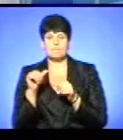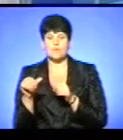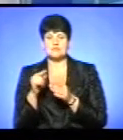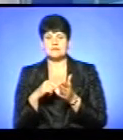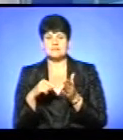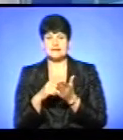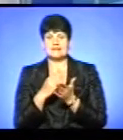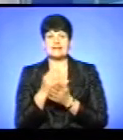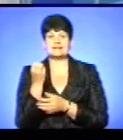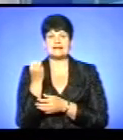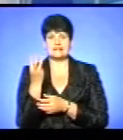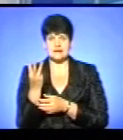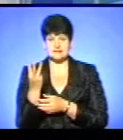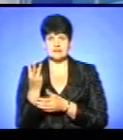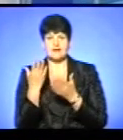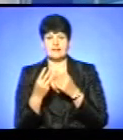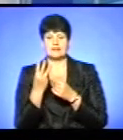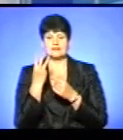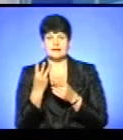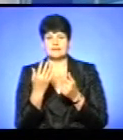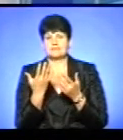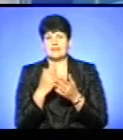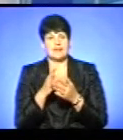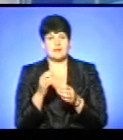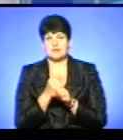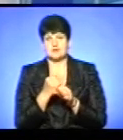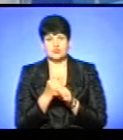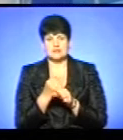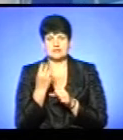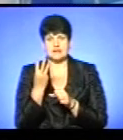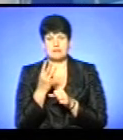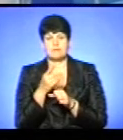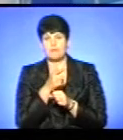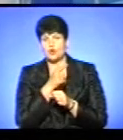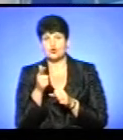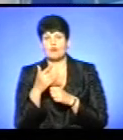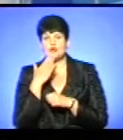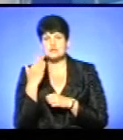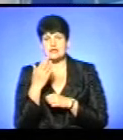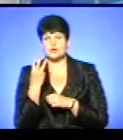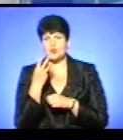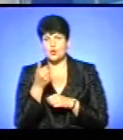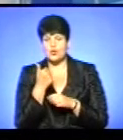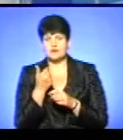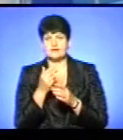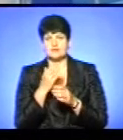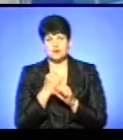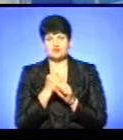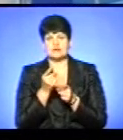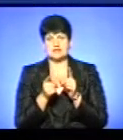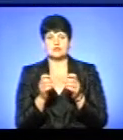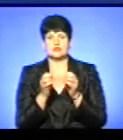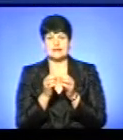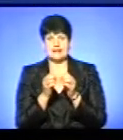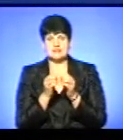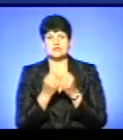закладів у нас є 13, але три з них не функціонує. Три протягом останніх трьох років, то діючих 10, які цього